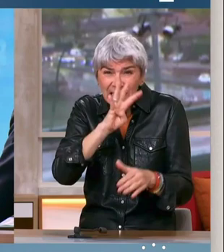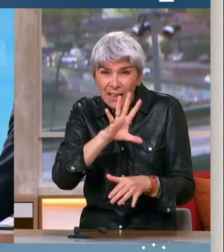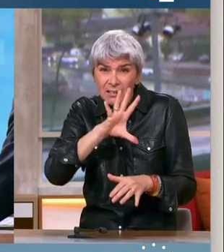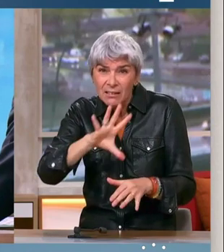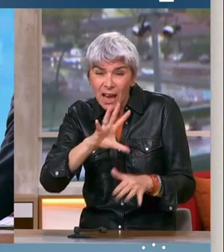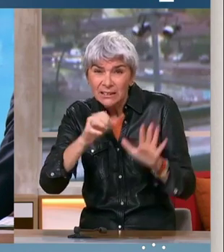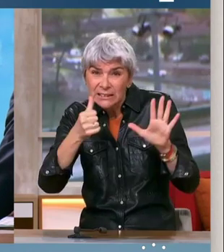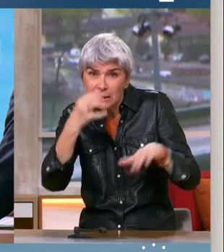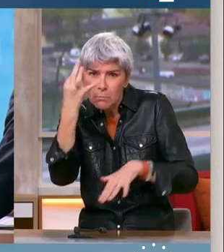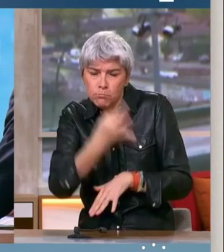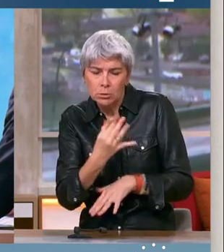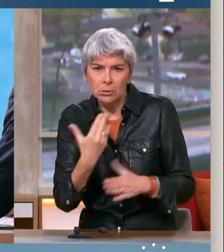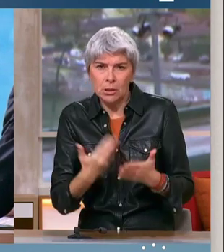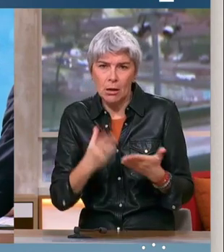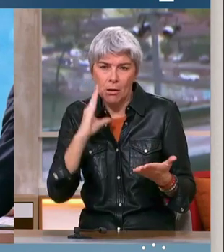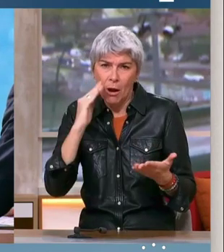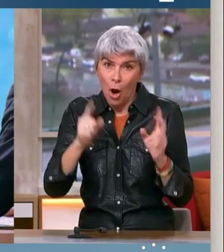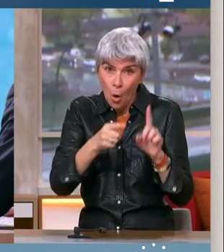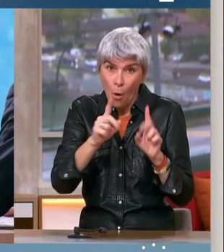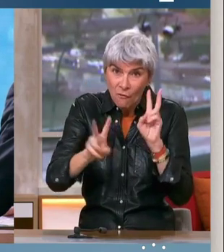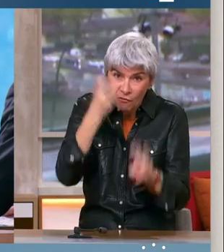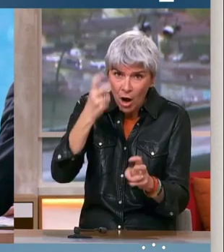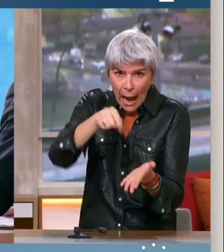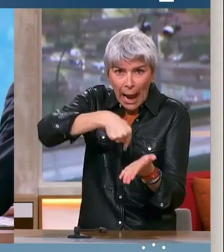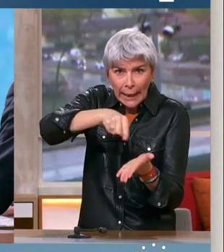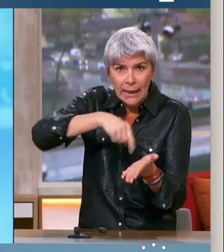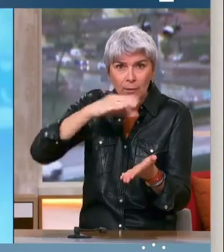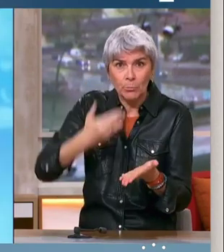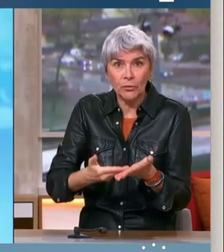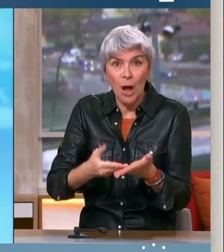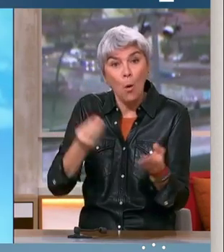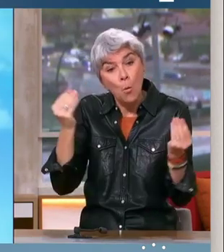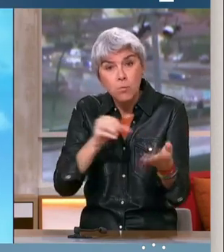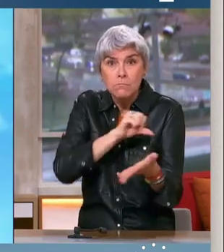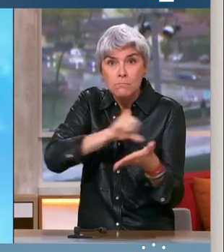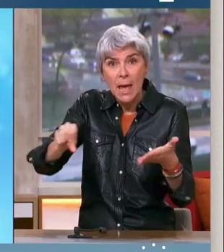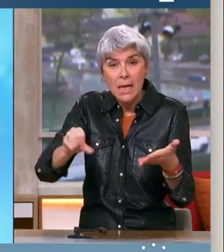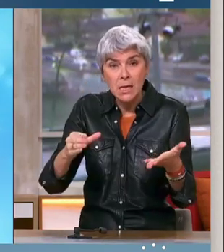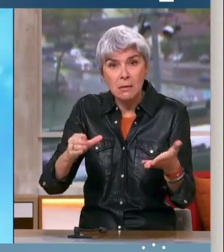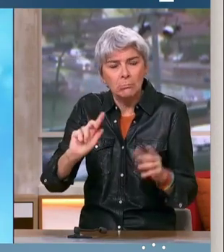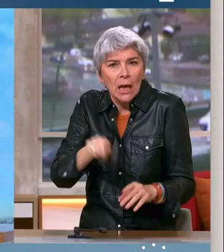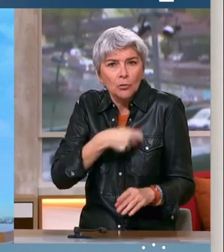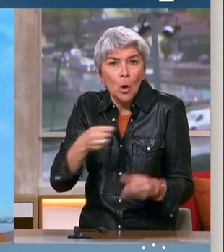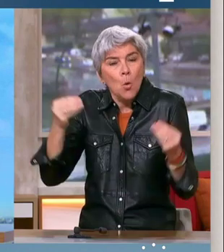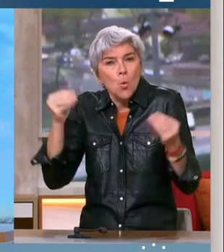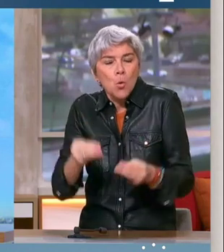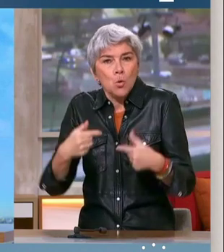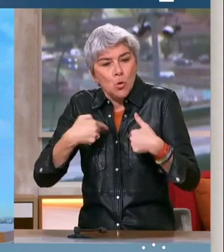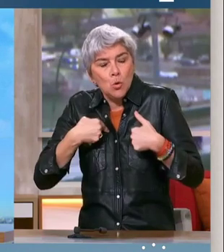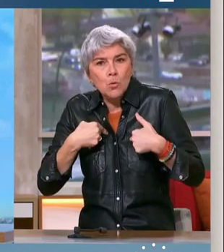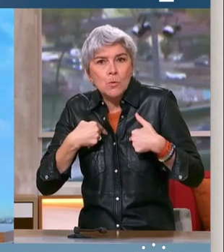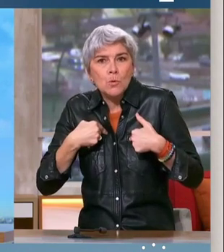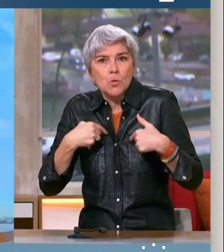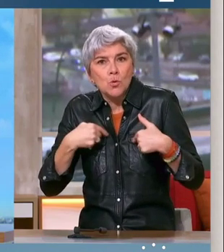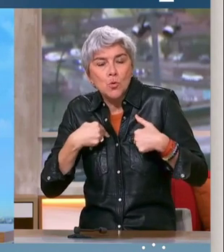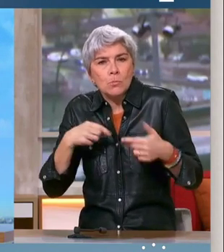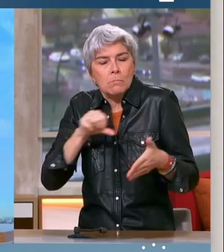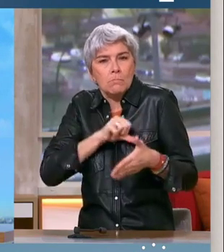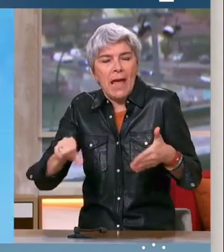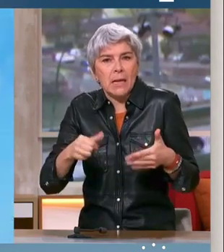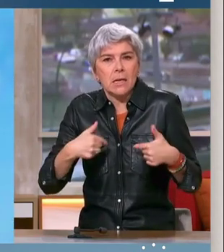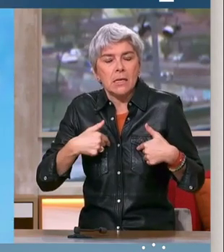5 ou 6%. Mais c'est donc du vol,'est du racket. Donc, ou elles payent naturellement, ou alors c'est nous, c'est nous qui le faisons.